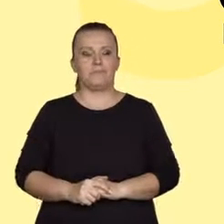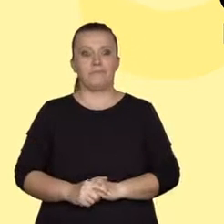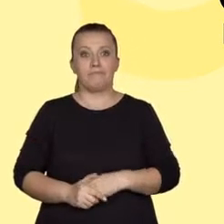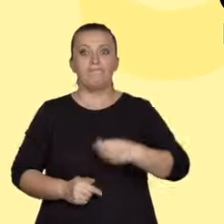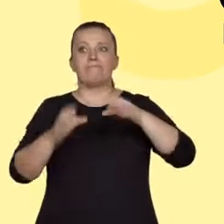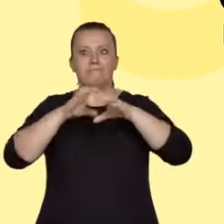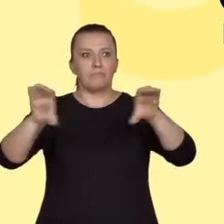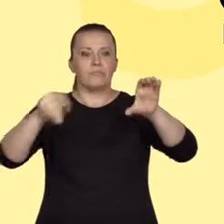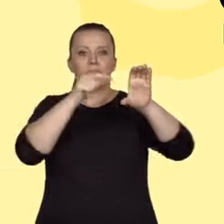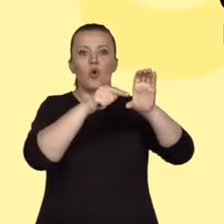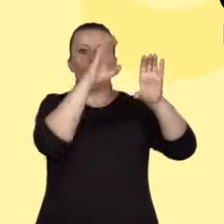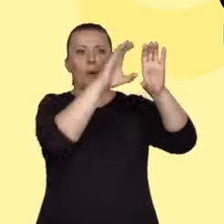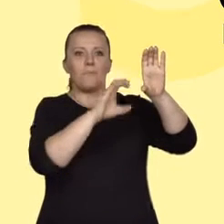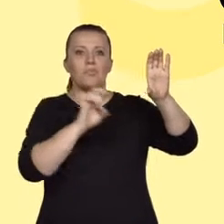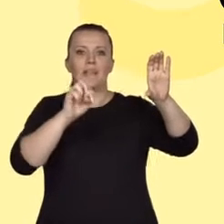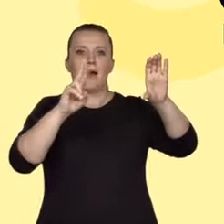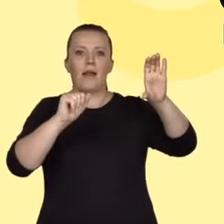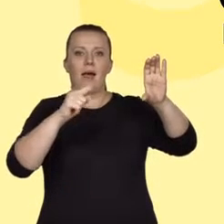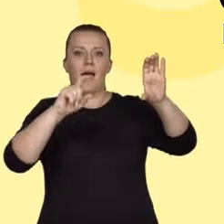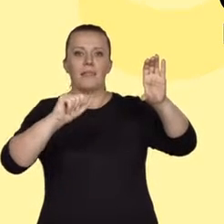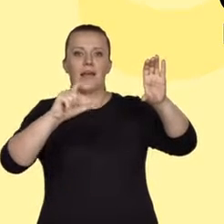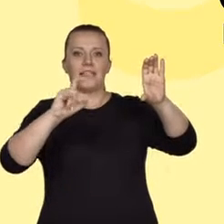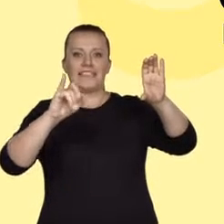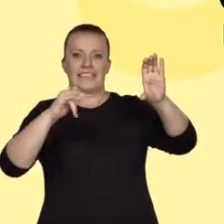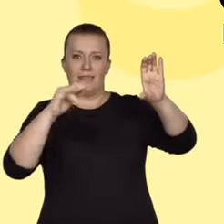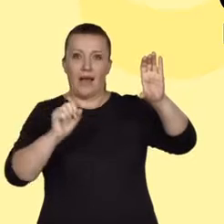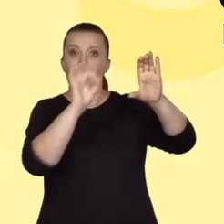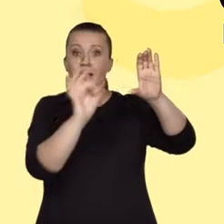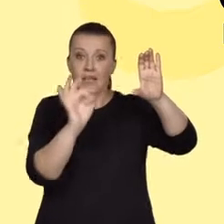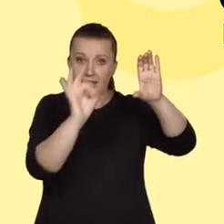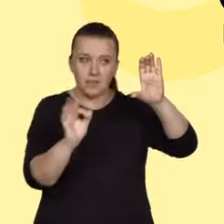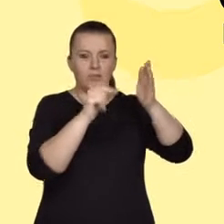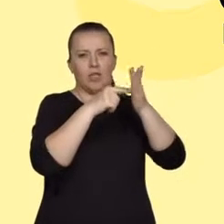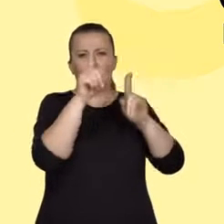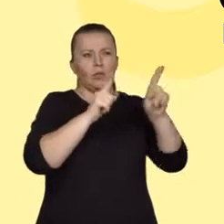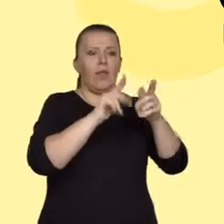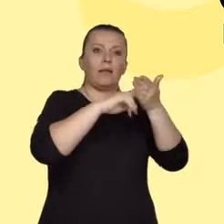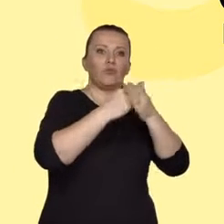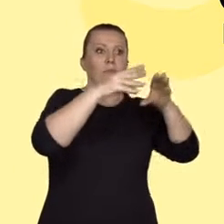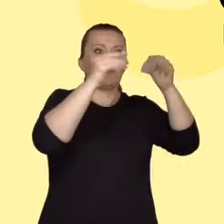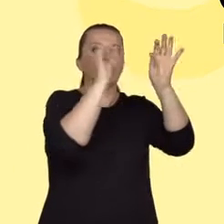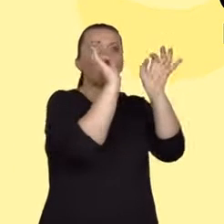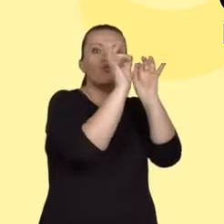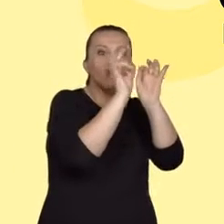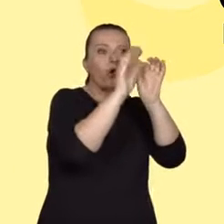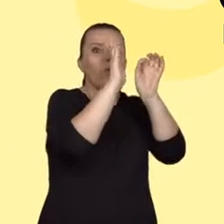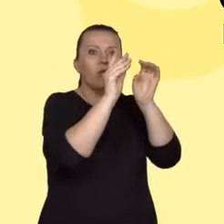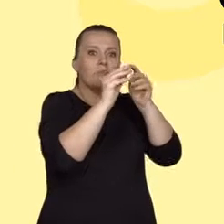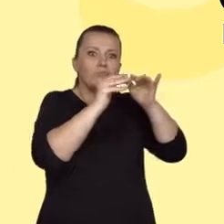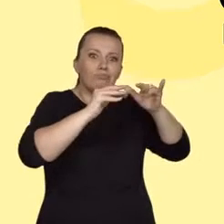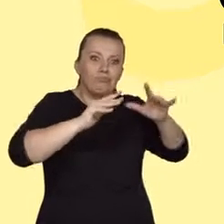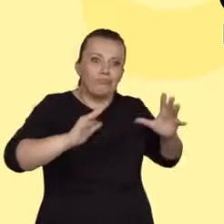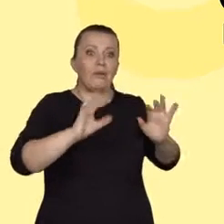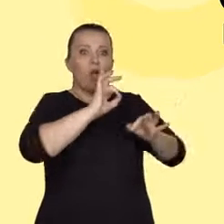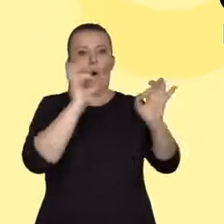kompozycja gradacyjna, oparta na stopniowaniu, czyli od szczegółu do ogółu, od konkretu do abstrakcji, od spraw przyziemnych poduchowe.